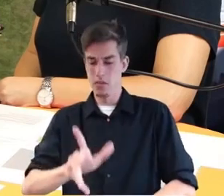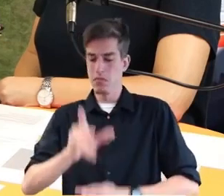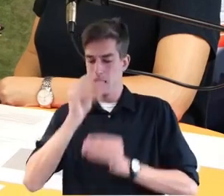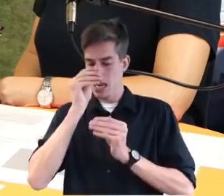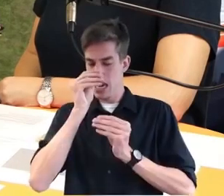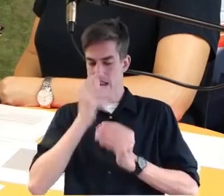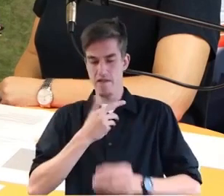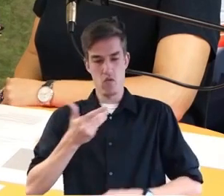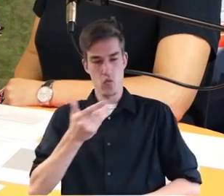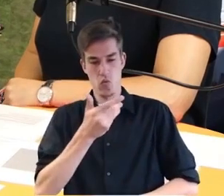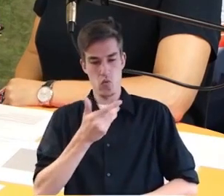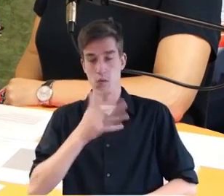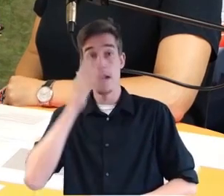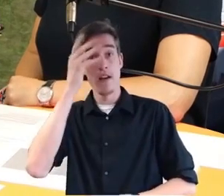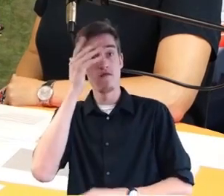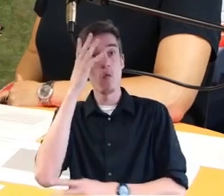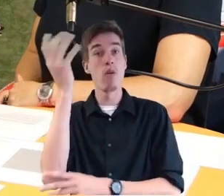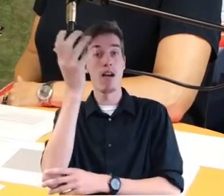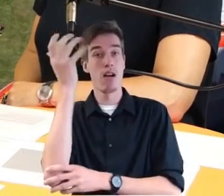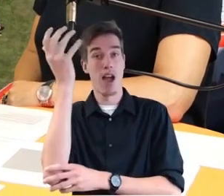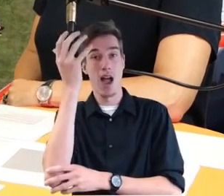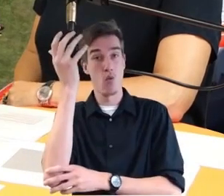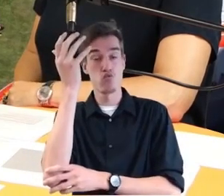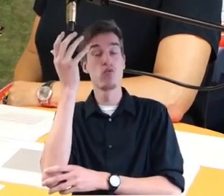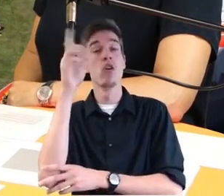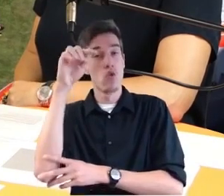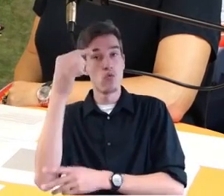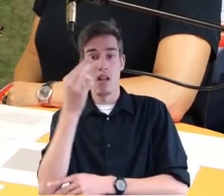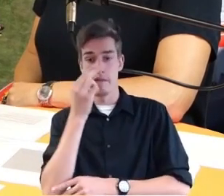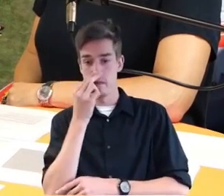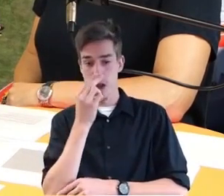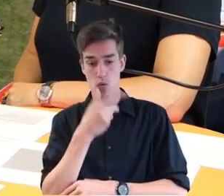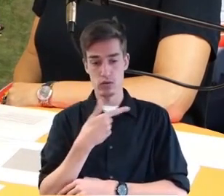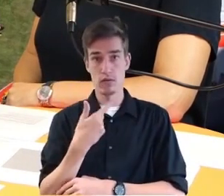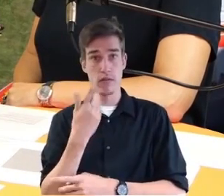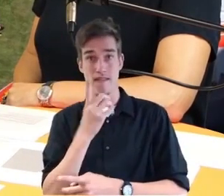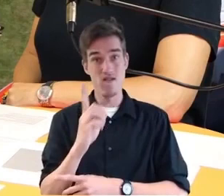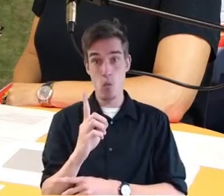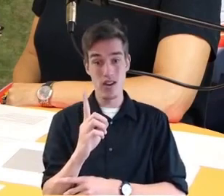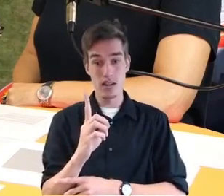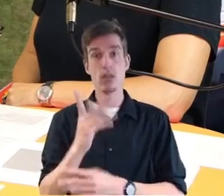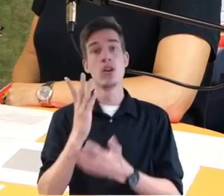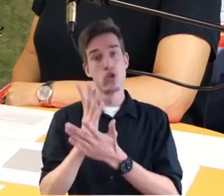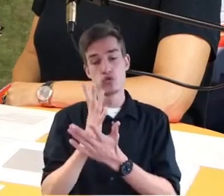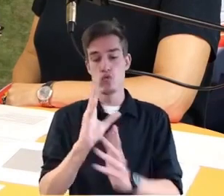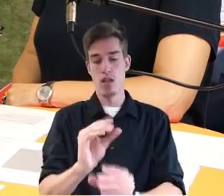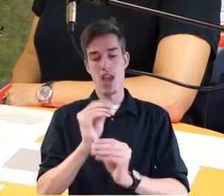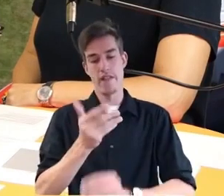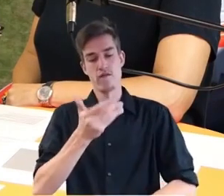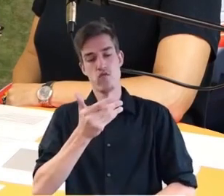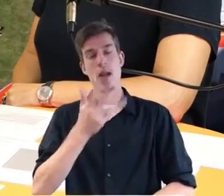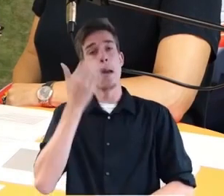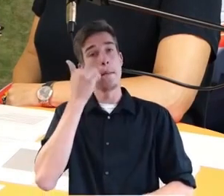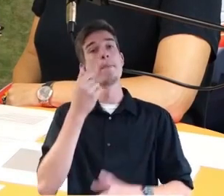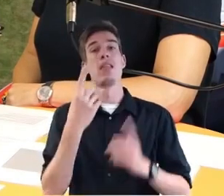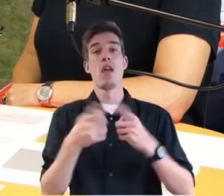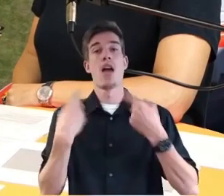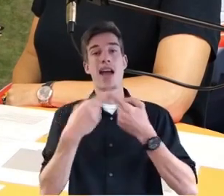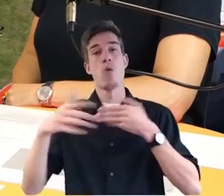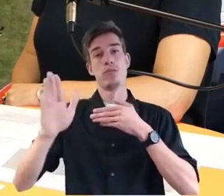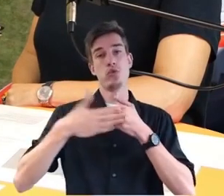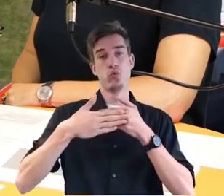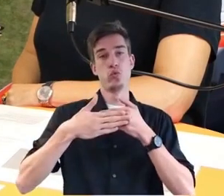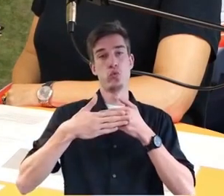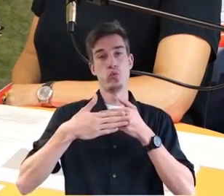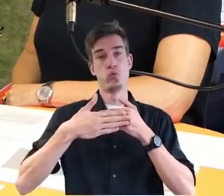Bei einem Beispiel mit der Rauchgasausbreitung zu bleiben, wäre die Empfehlung, die damit verbunden wird, halten Sie sich in geschlossenen Räumen auf, schließen Sie Türen, schließen